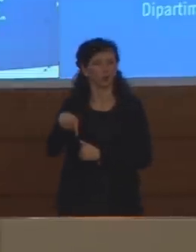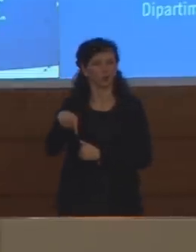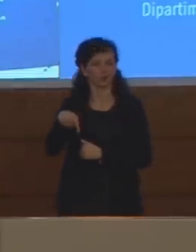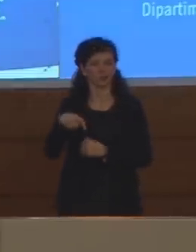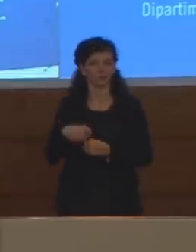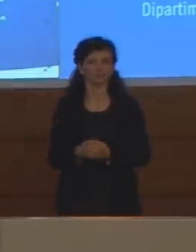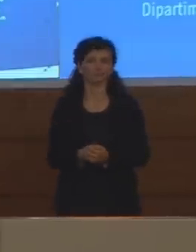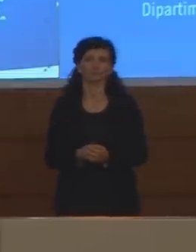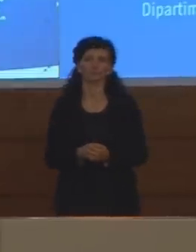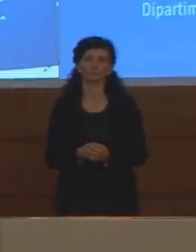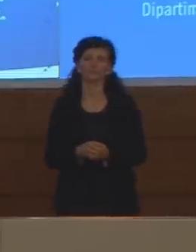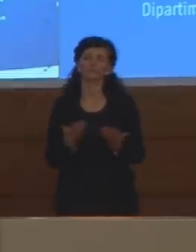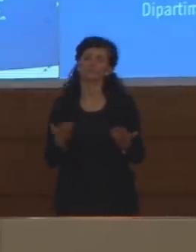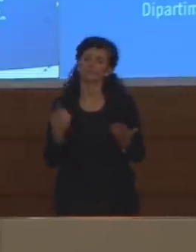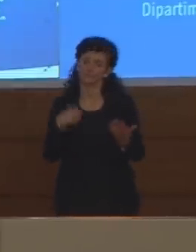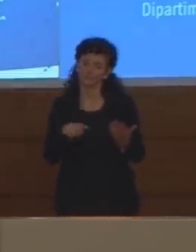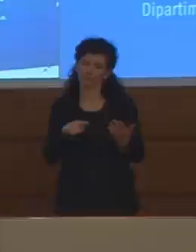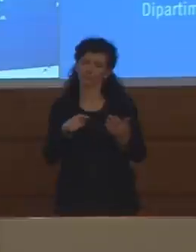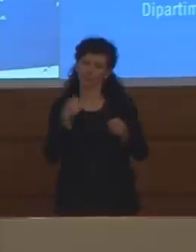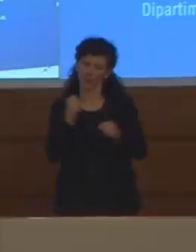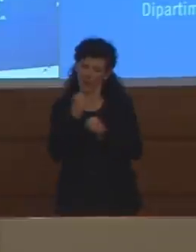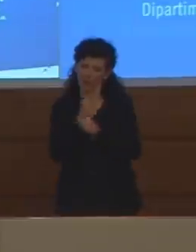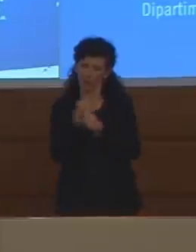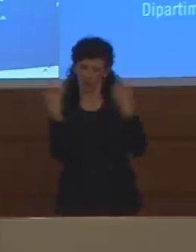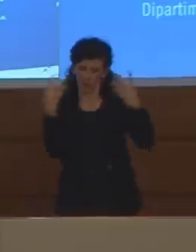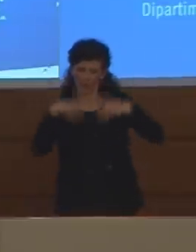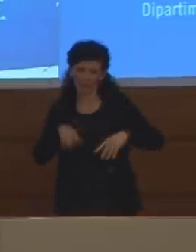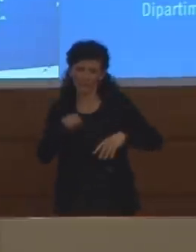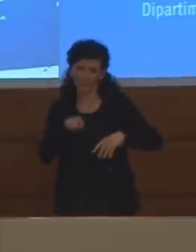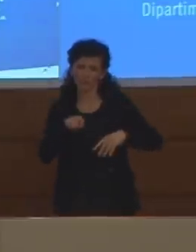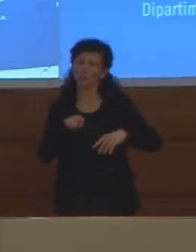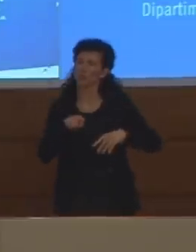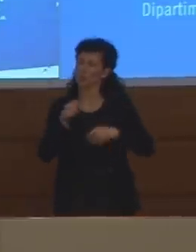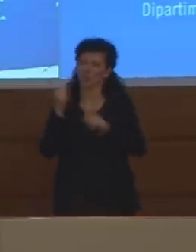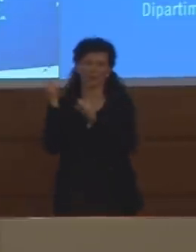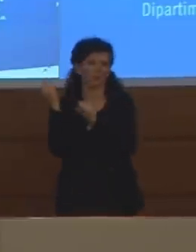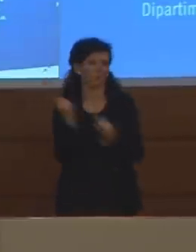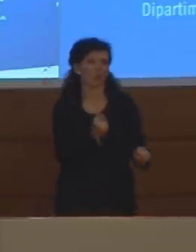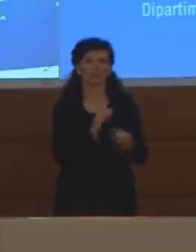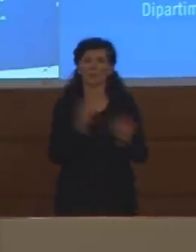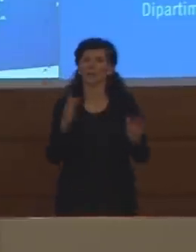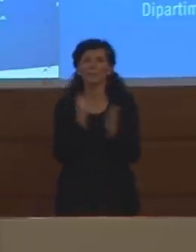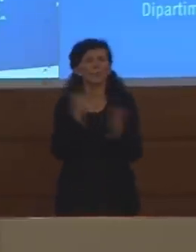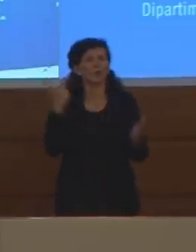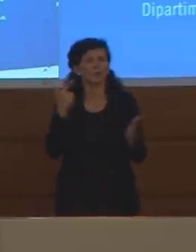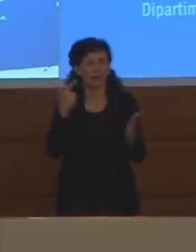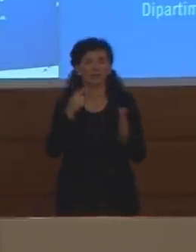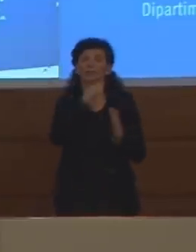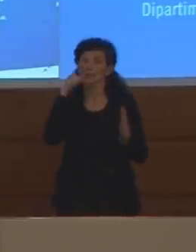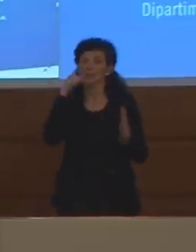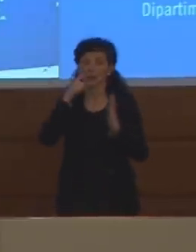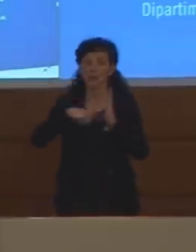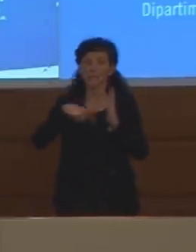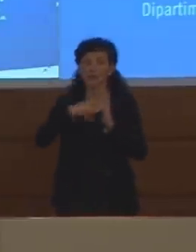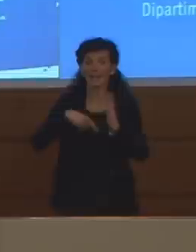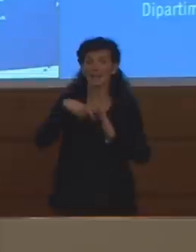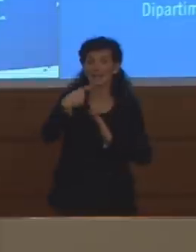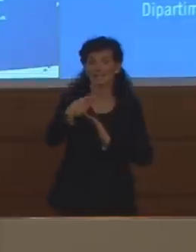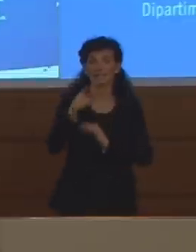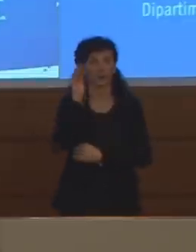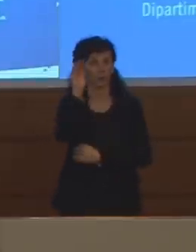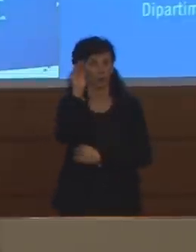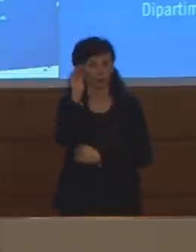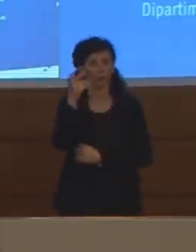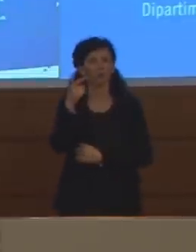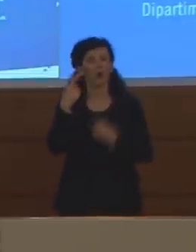questa attività è un'attività fondamentale che soprattutto nei mesi futuri sarà importante e credo che